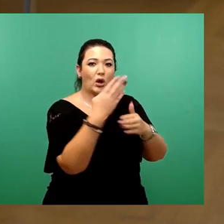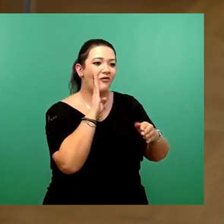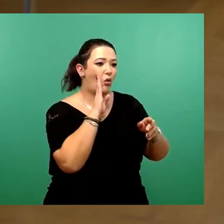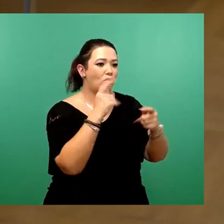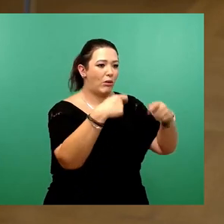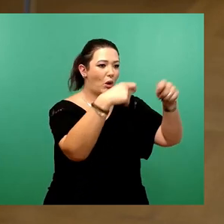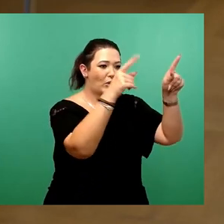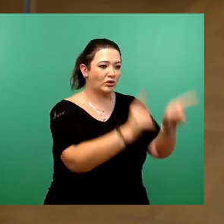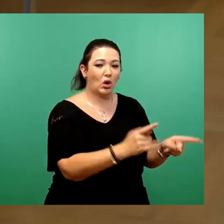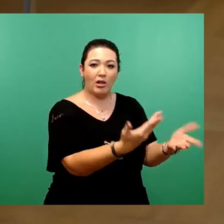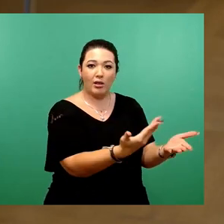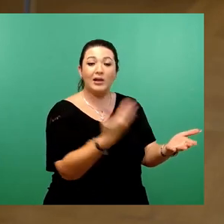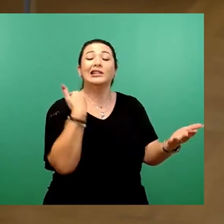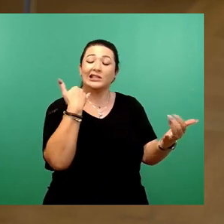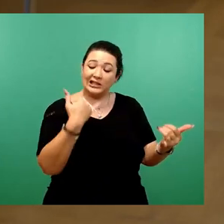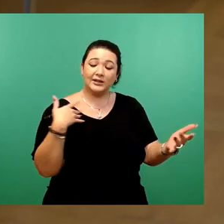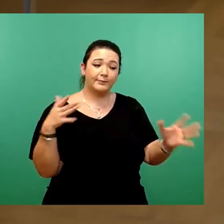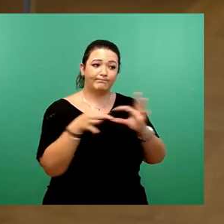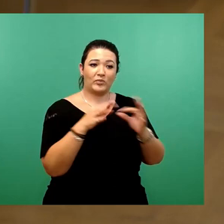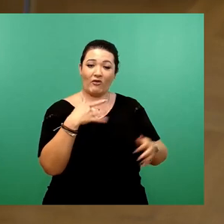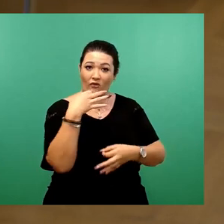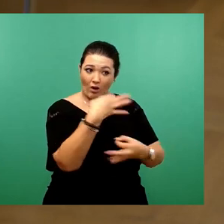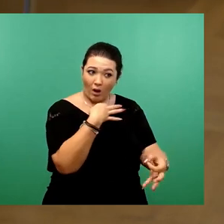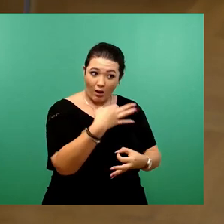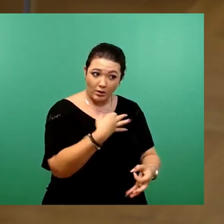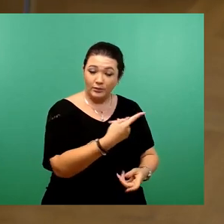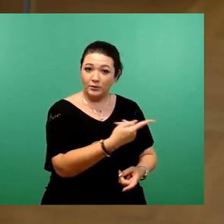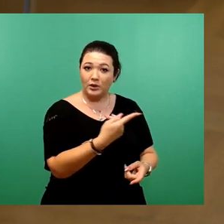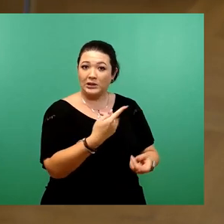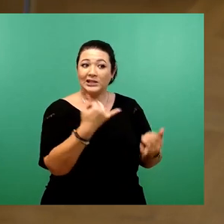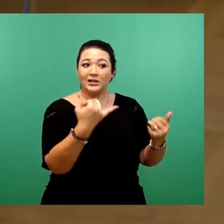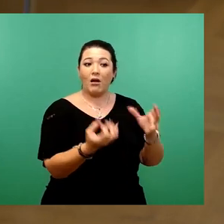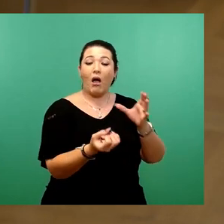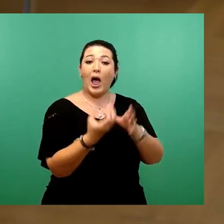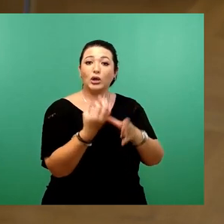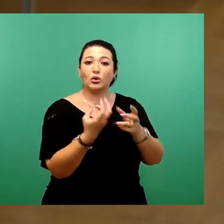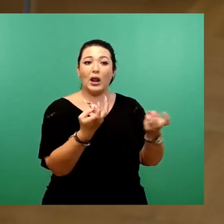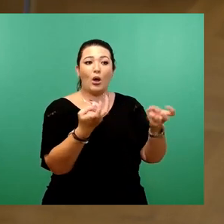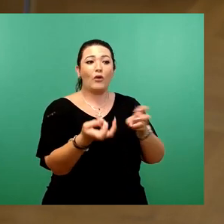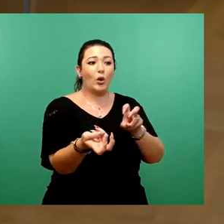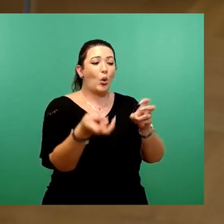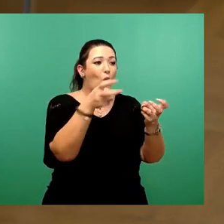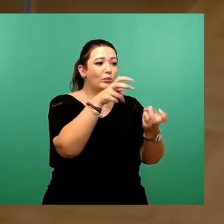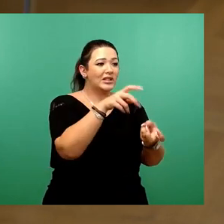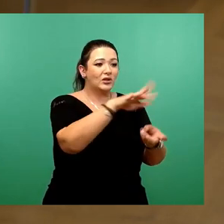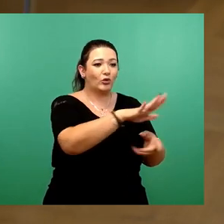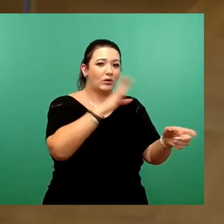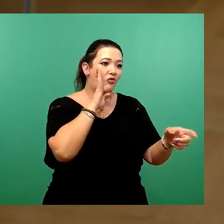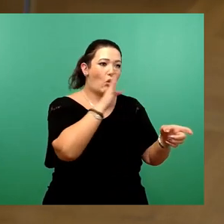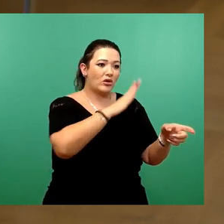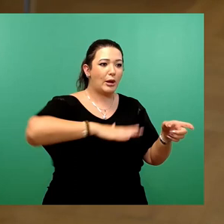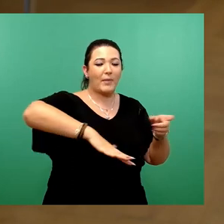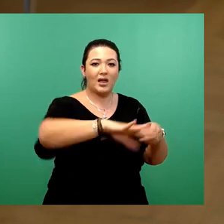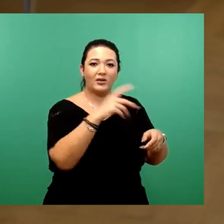Meine Fragen dazu. Wie ist der aktuelle Umsetzungsstand der Planung für das gesamte Wohngebiet? Wann und in